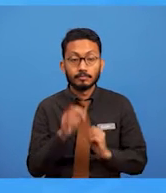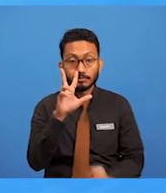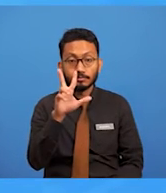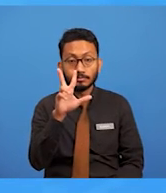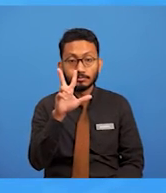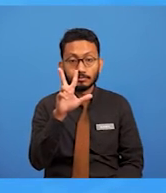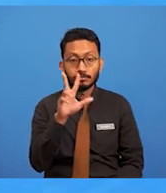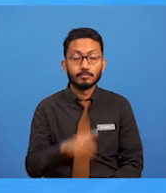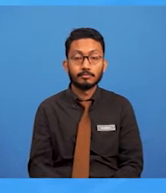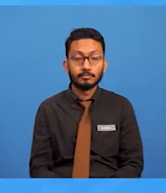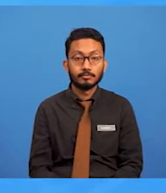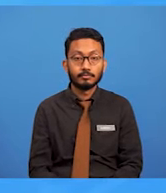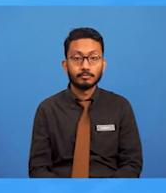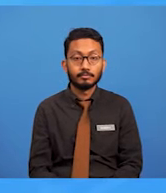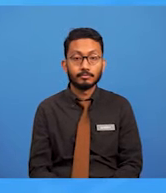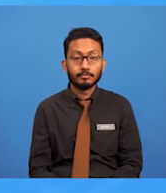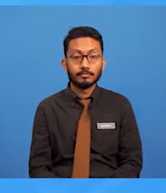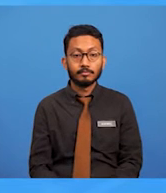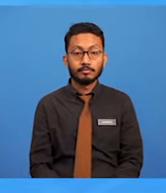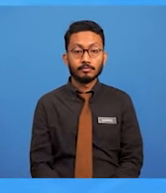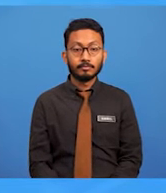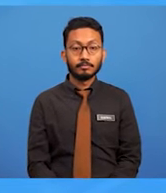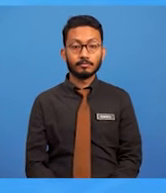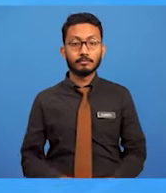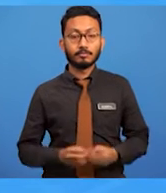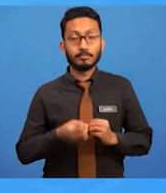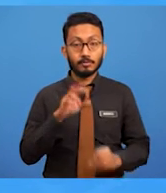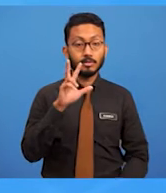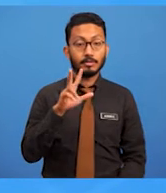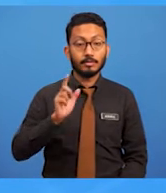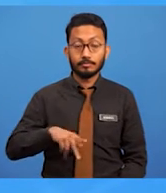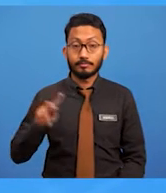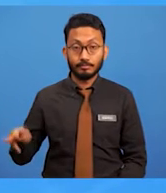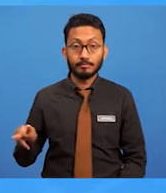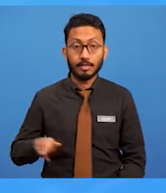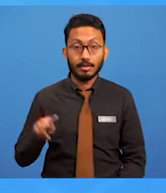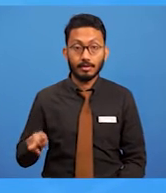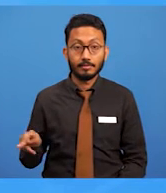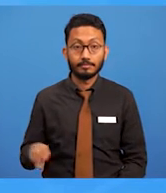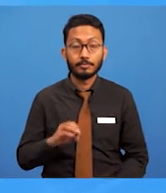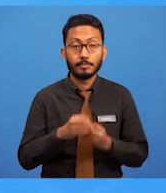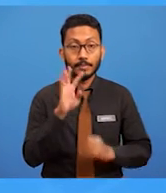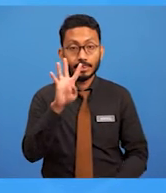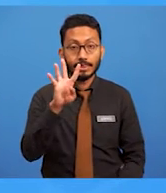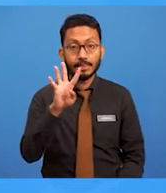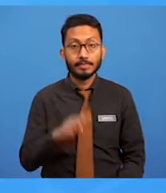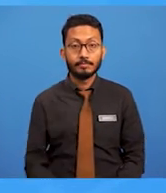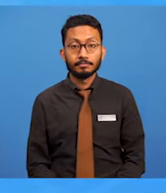Yang ketiga, kanak-kanak. Yang keempat,